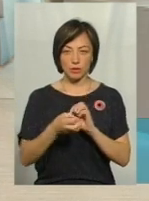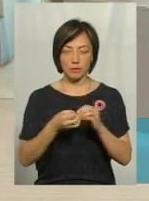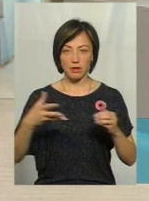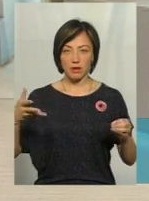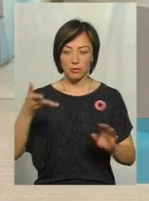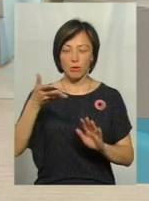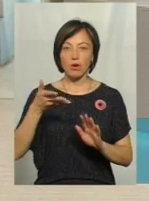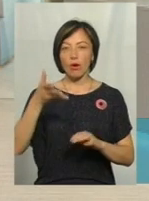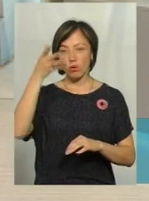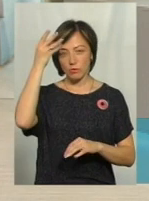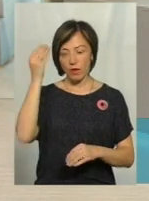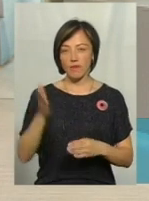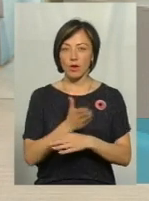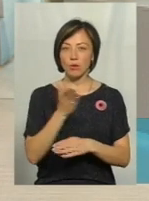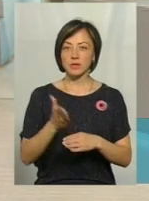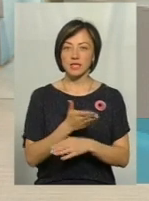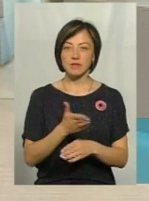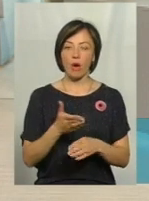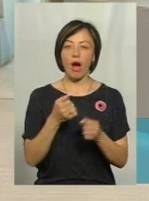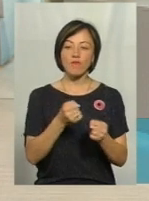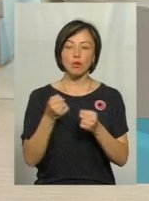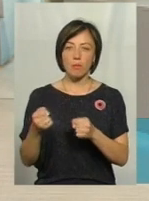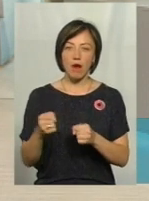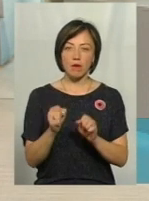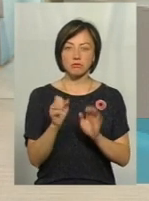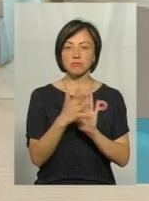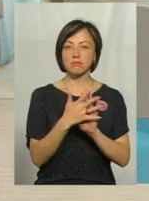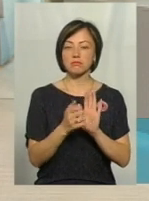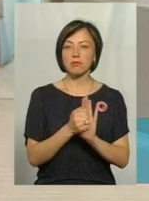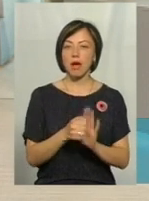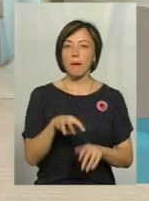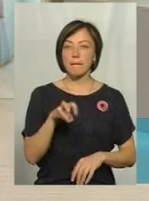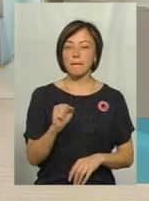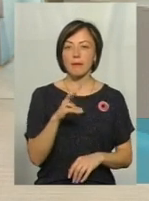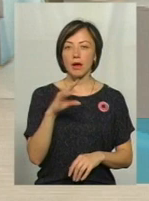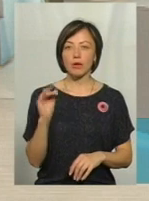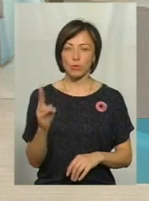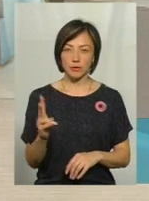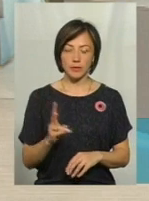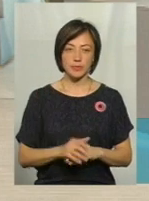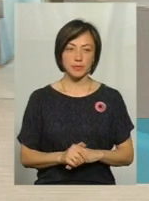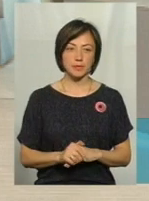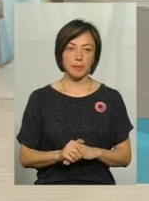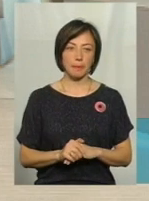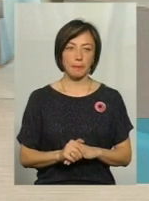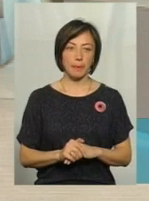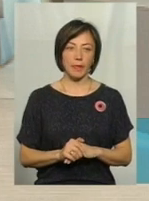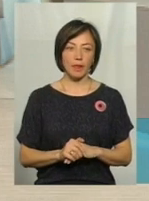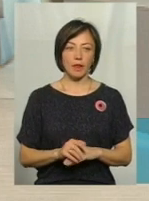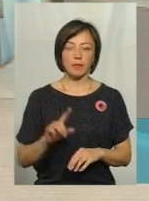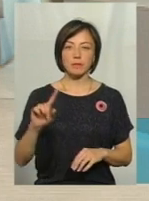виробництво «Малюка». Йдеться про автомат. Хто розробляв його і як давали запровадження у серійне виробництво? Насамперед,